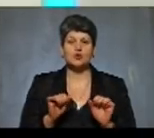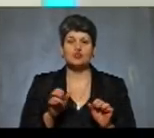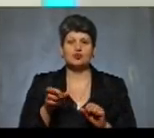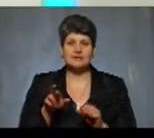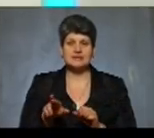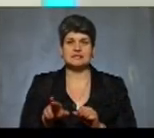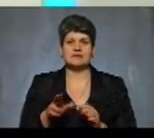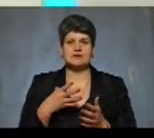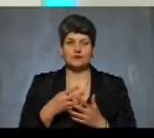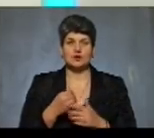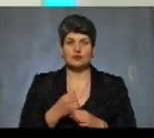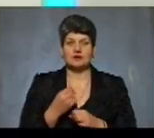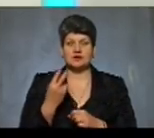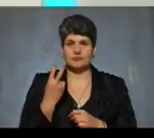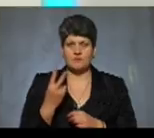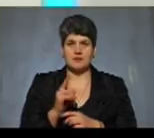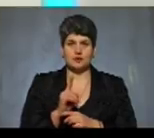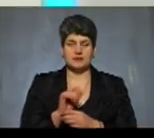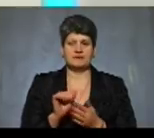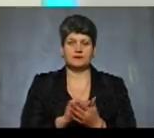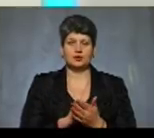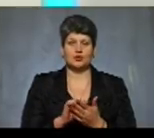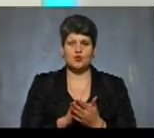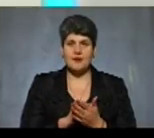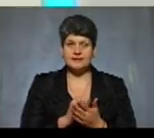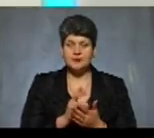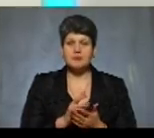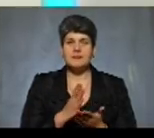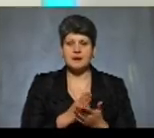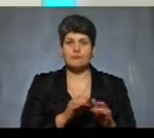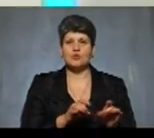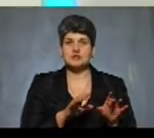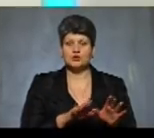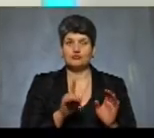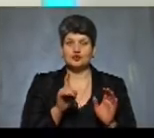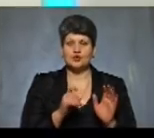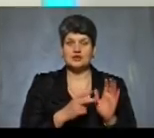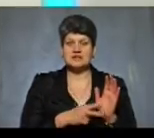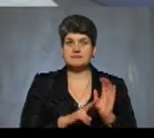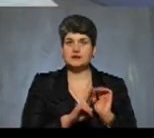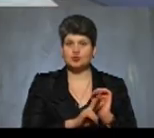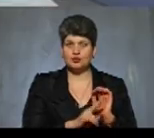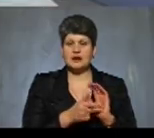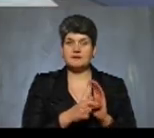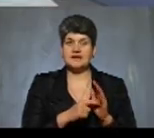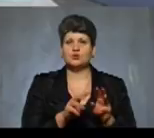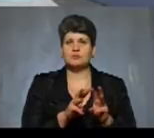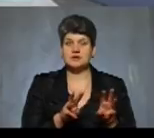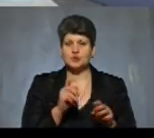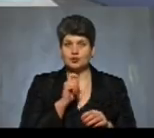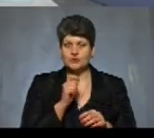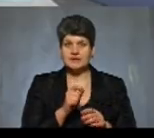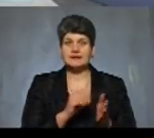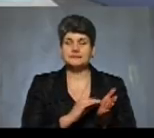своїй роботі двома такими нормативними документами. Ми маємо постанову 172 Кабінету міністрів України, на який